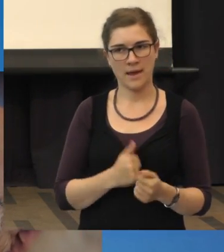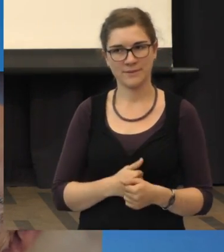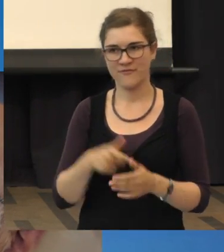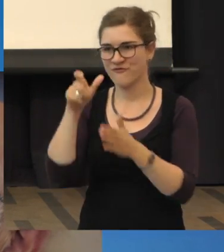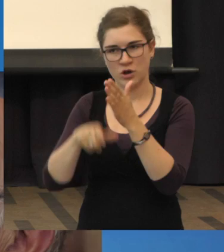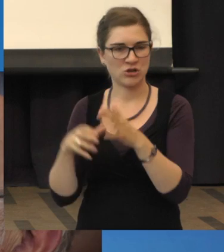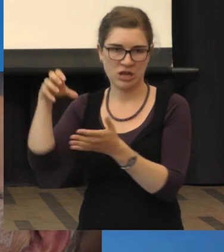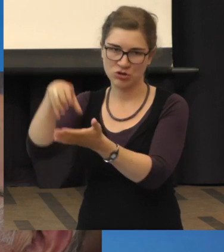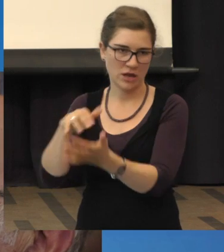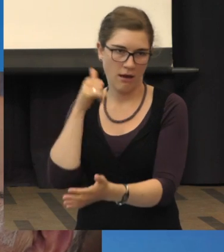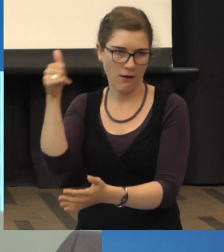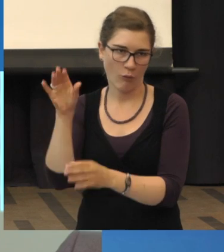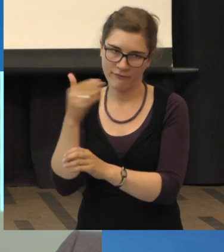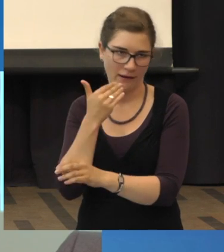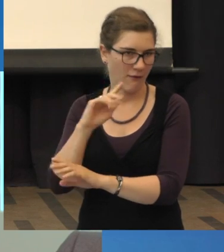Normalerweise